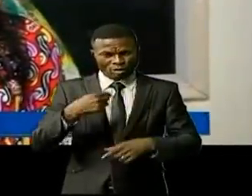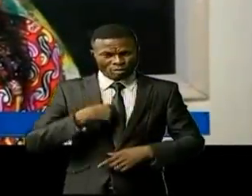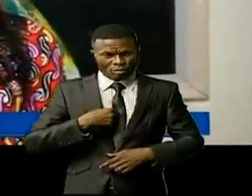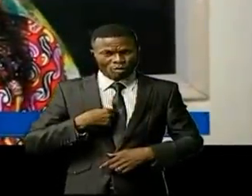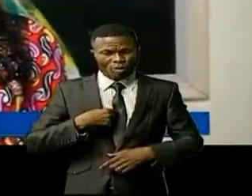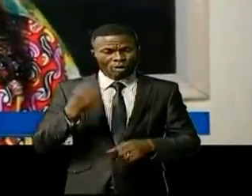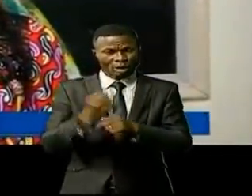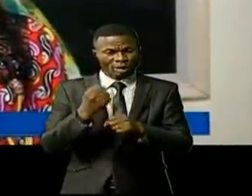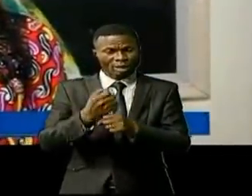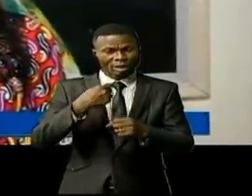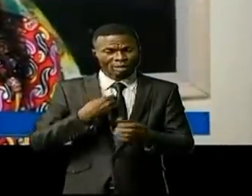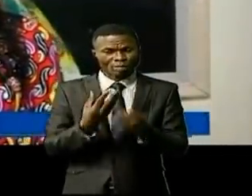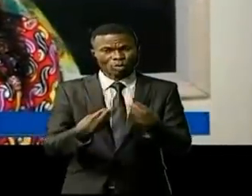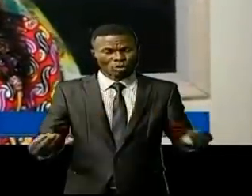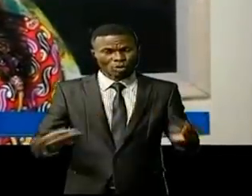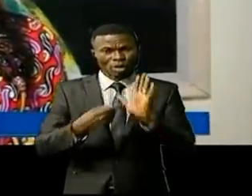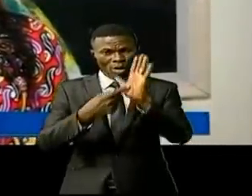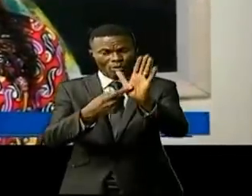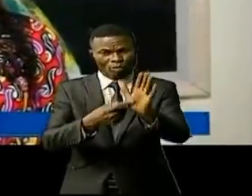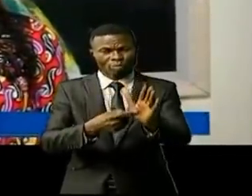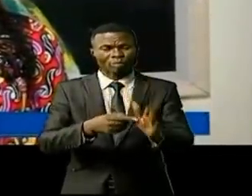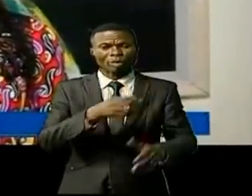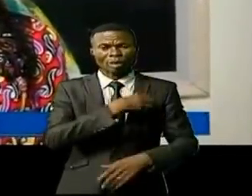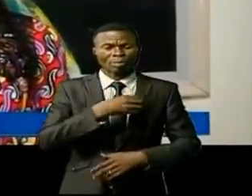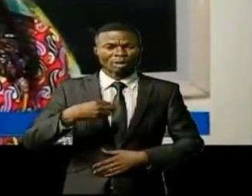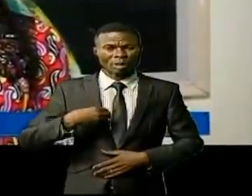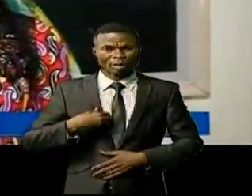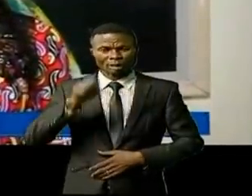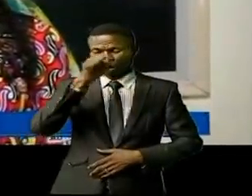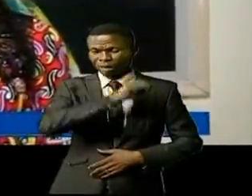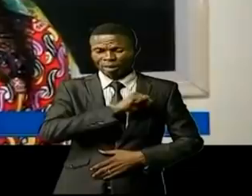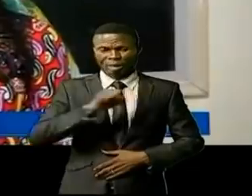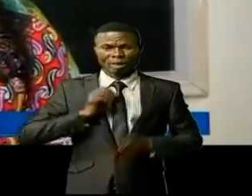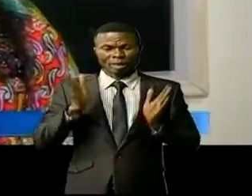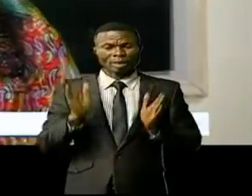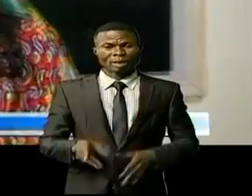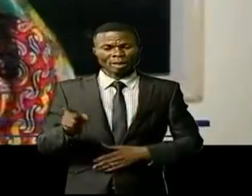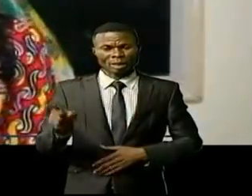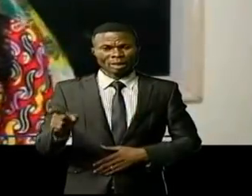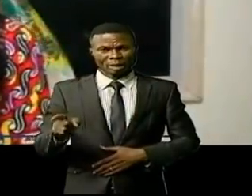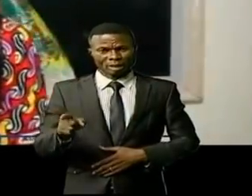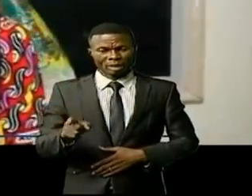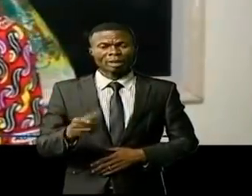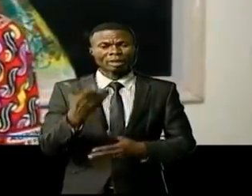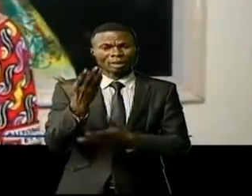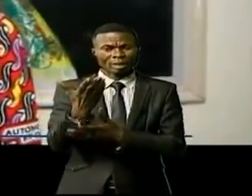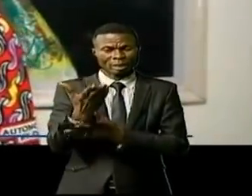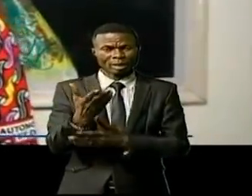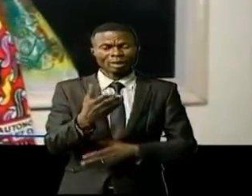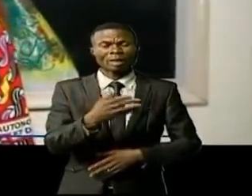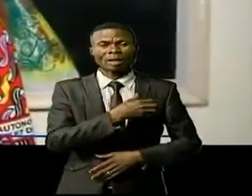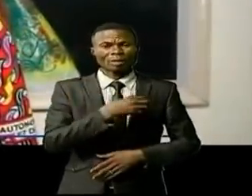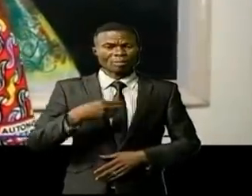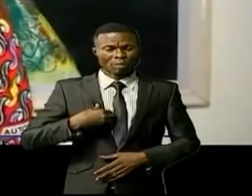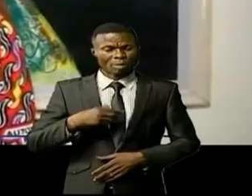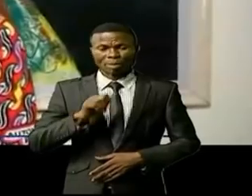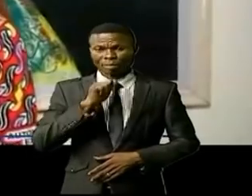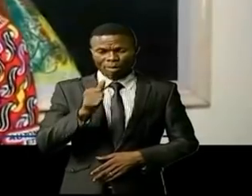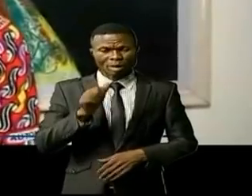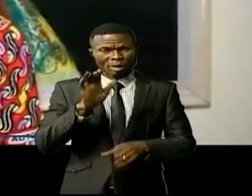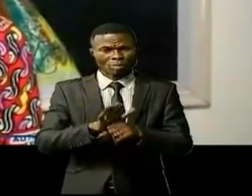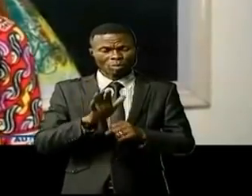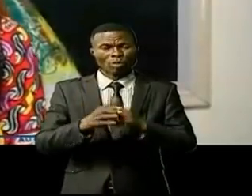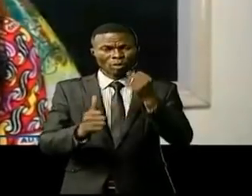fruits de mon travail que je suis venue présenter à madame la sénatrice Aguito et je n pas seulement à madame Aguito, il y a plusieurs